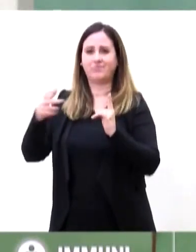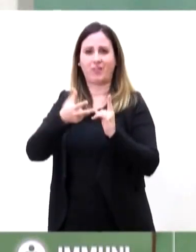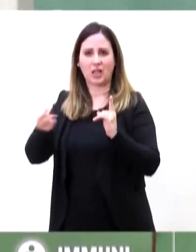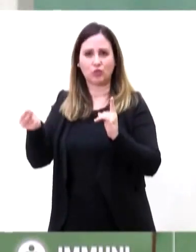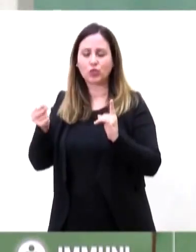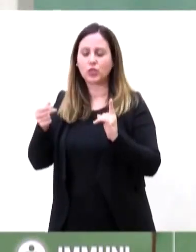delle fasce più deboli.